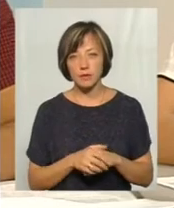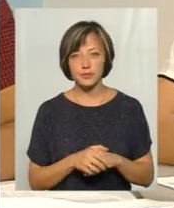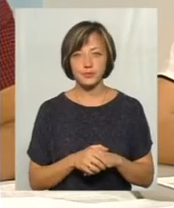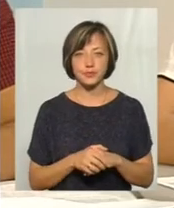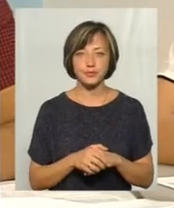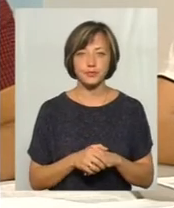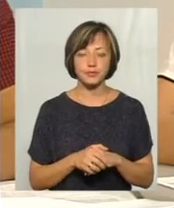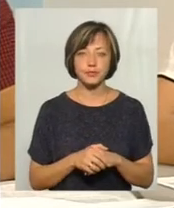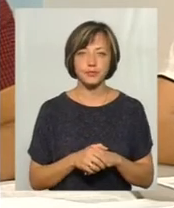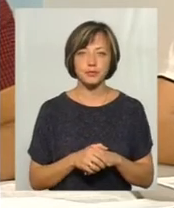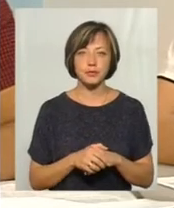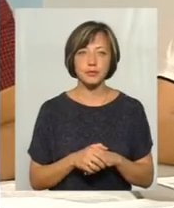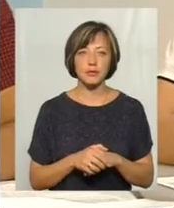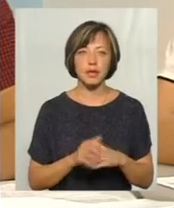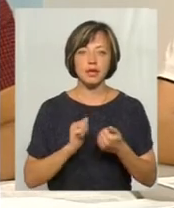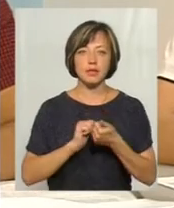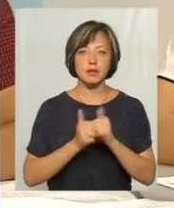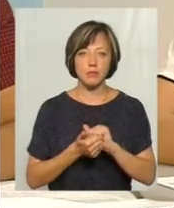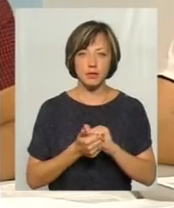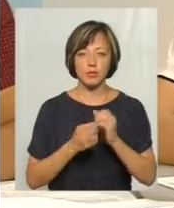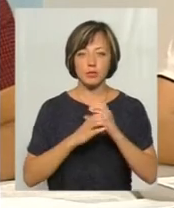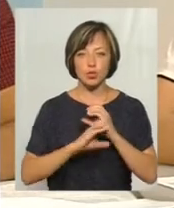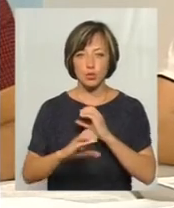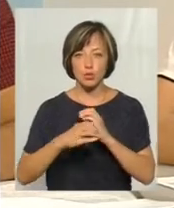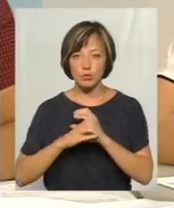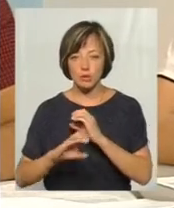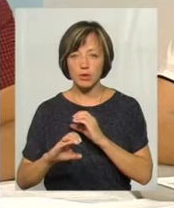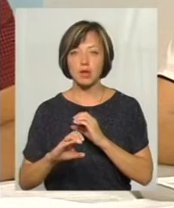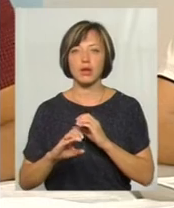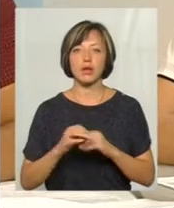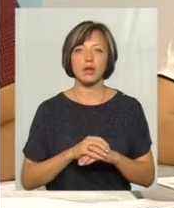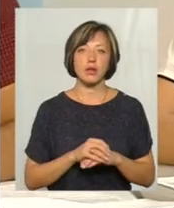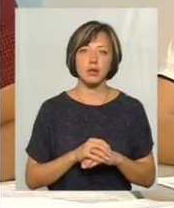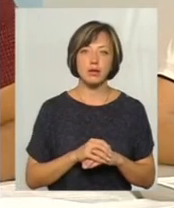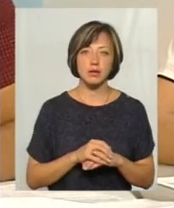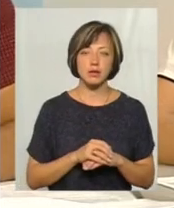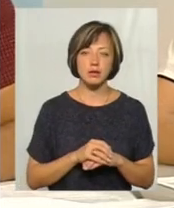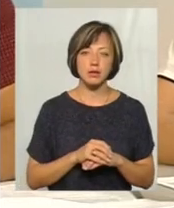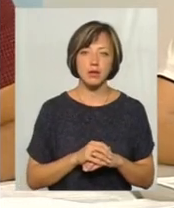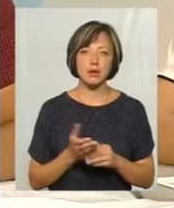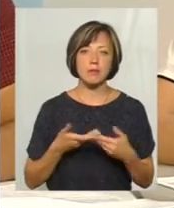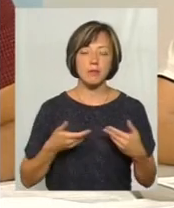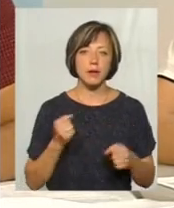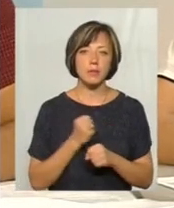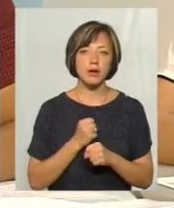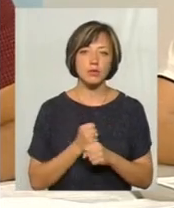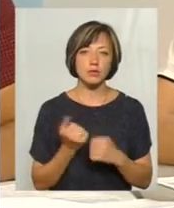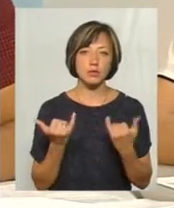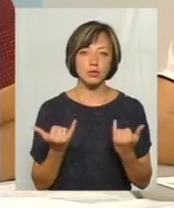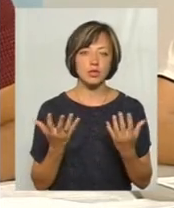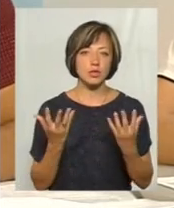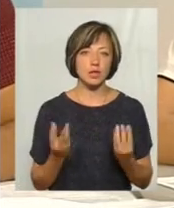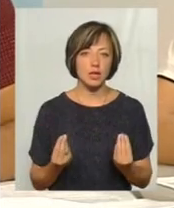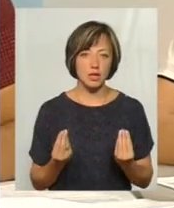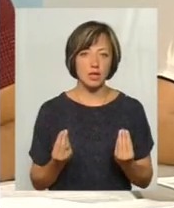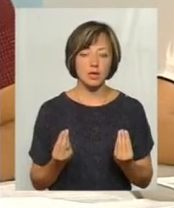По-перше, ми замінімо труби, теплими ріжі на попередньо ізольовані. Ми працюємо в сьогоднішній день